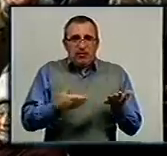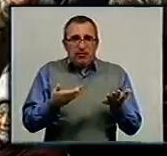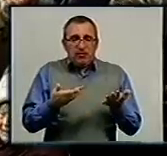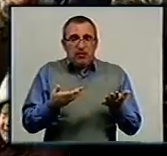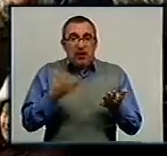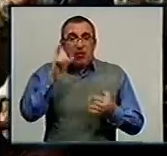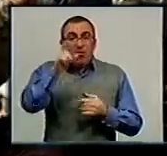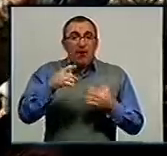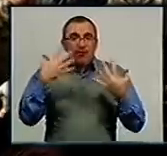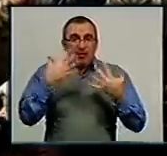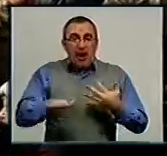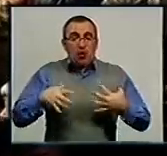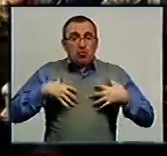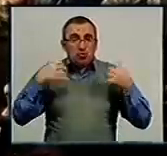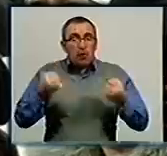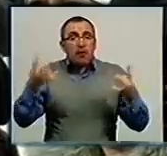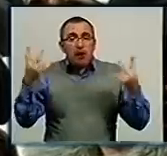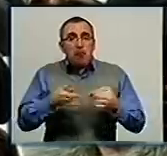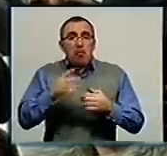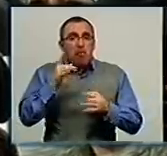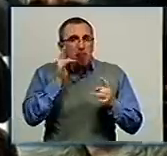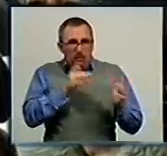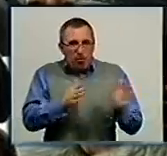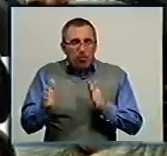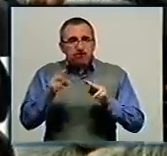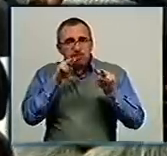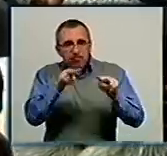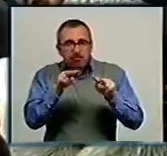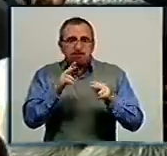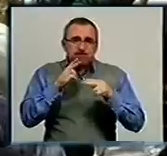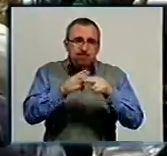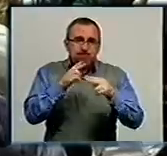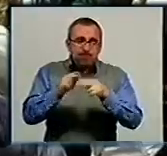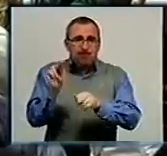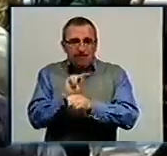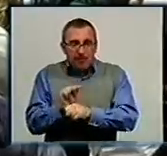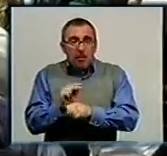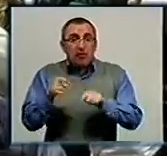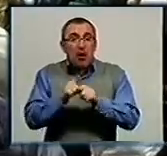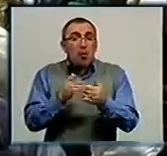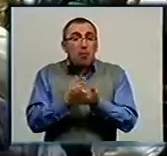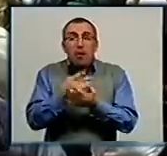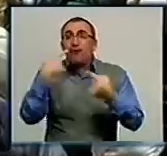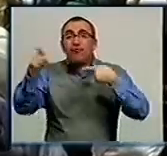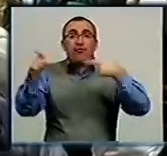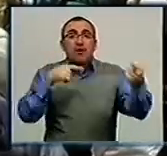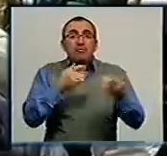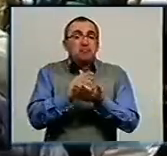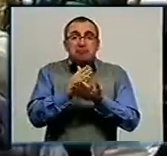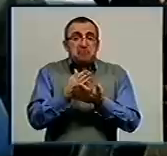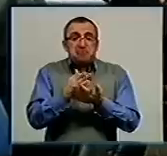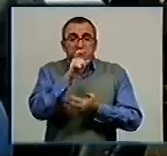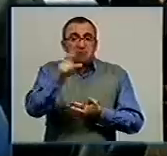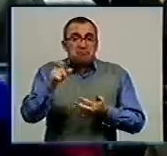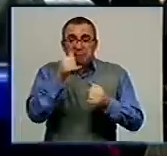які втратили здоров'я на шахті, необхідний постійний медичний нагляд та профілактичні огляди. Отримати такі послуги в інших лікарнях шахтарі не зможуть.